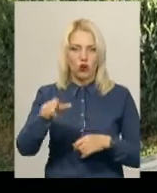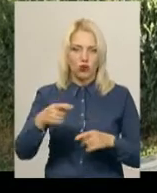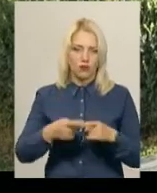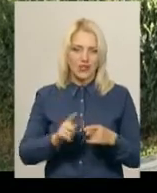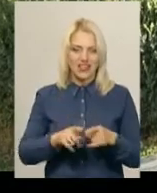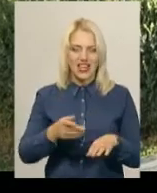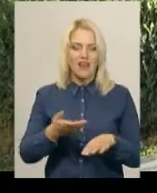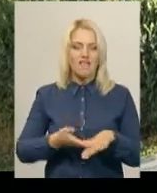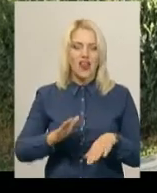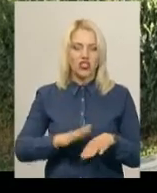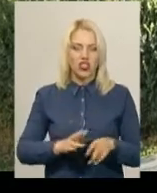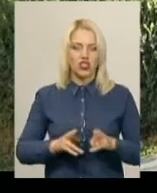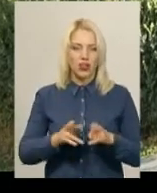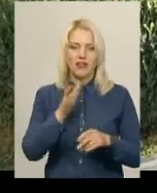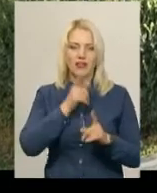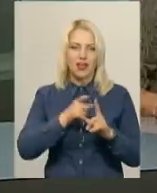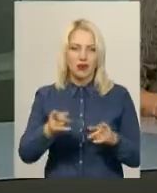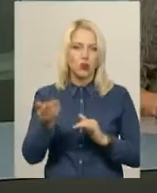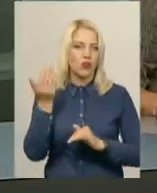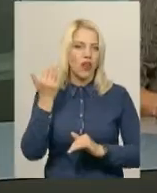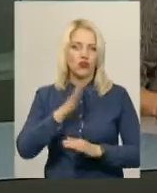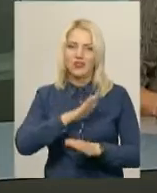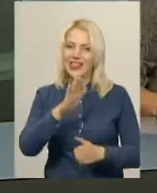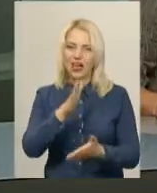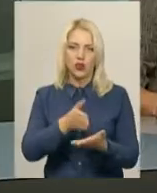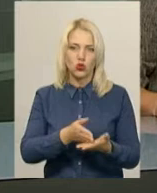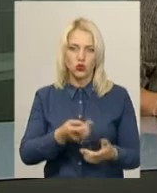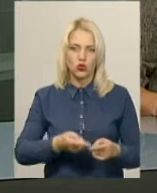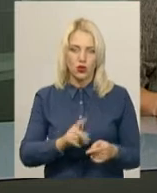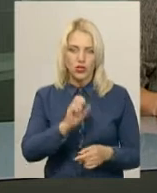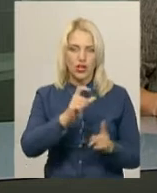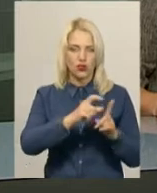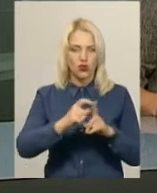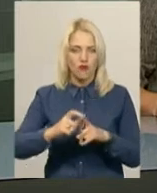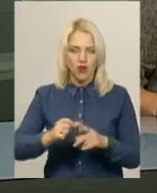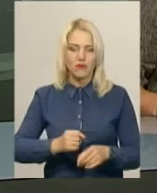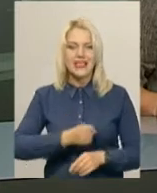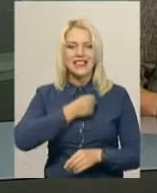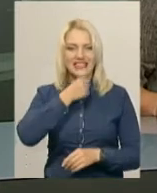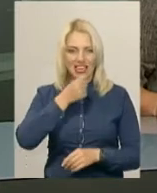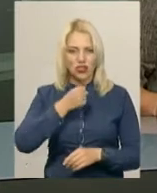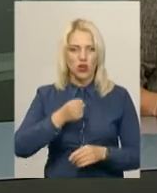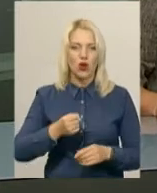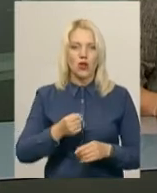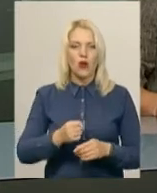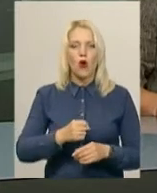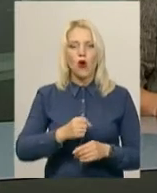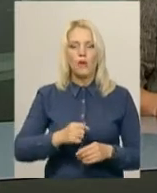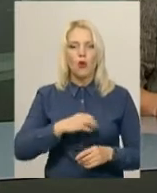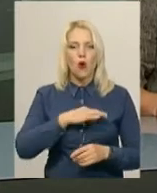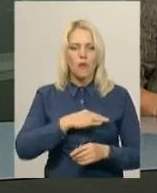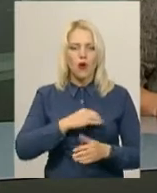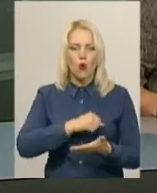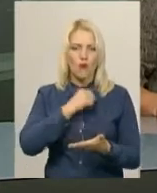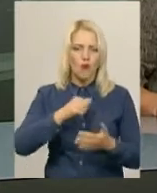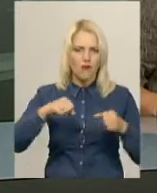терміну давності для неї не існує. За словами старшого оперуповноваженого з особливо